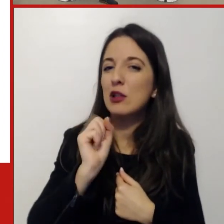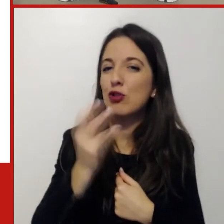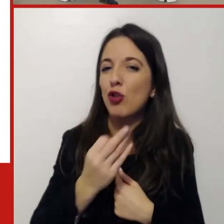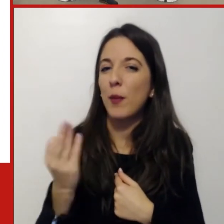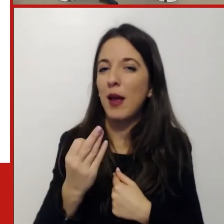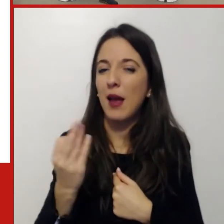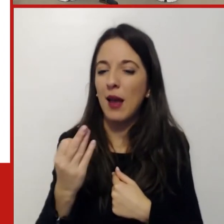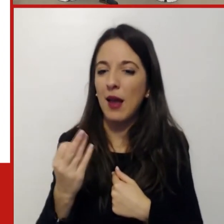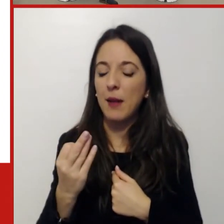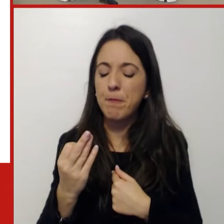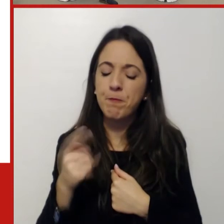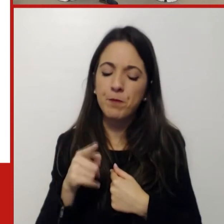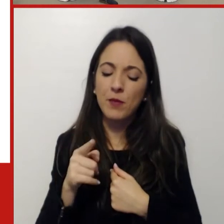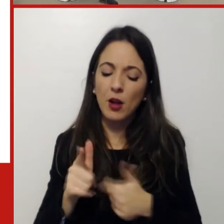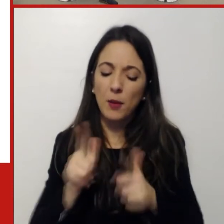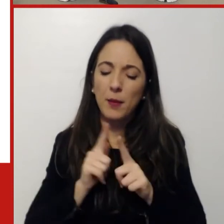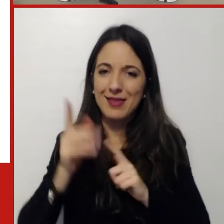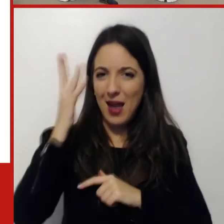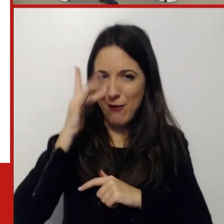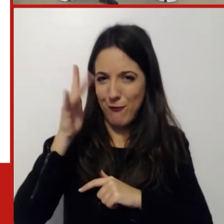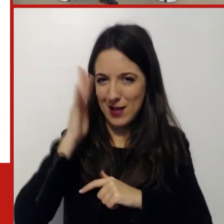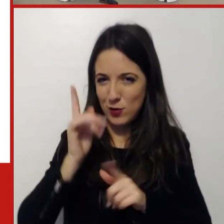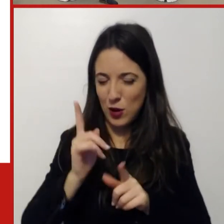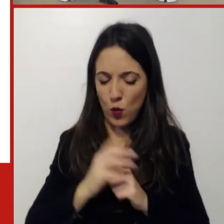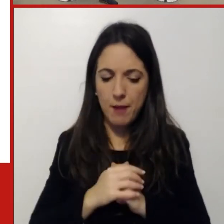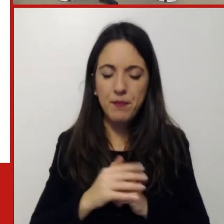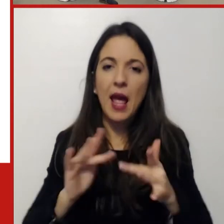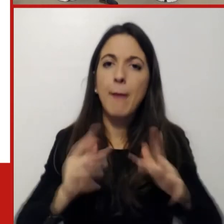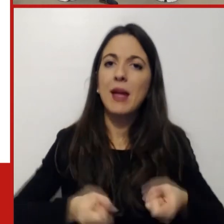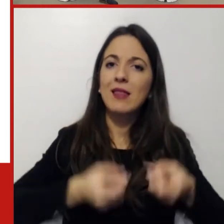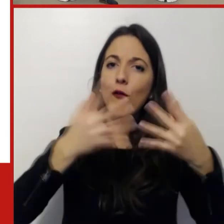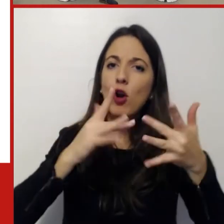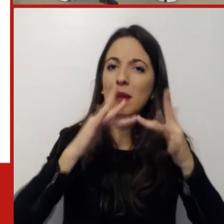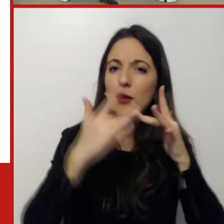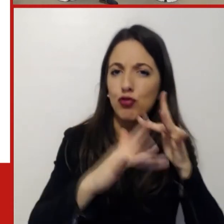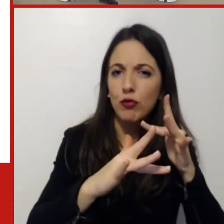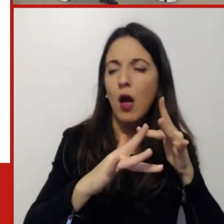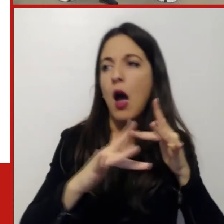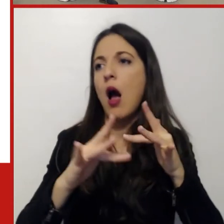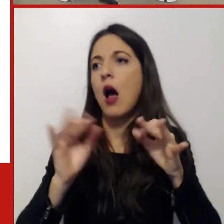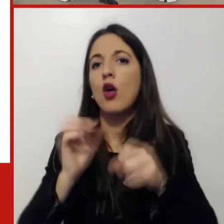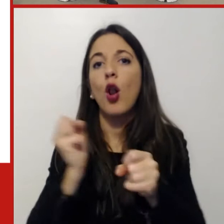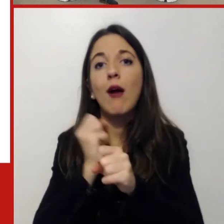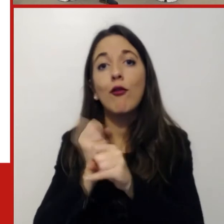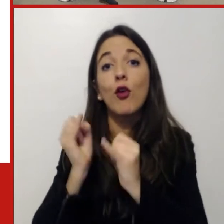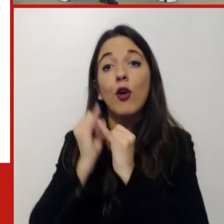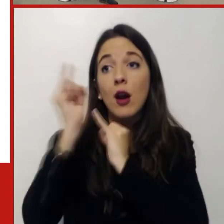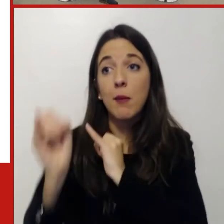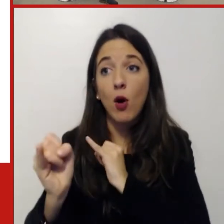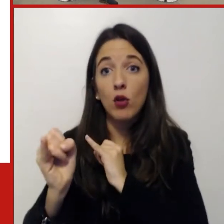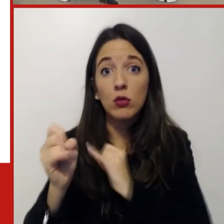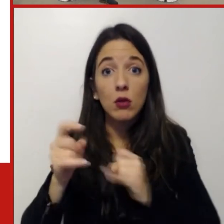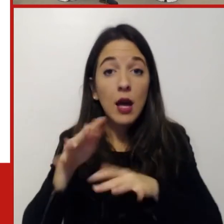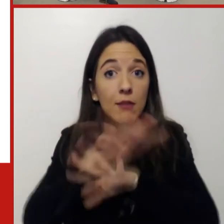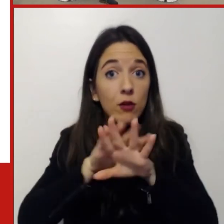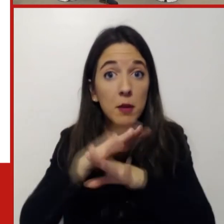perché non è che con le piattaforme digitali, con il lavoro in remoto non si possano condividere le